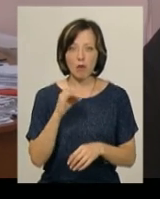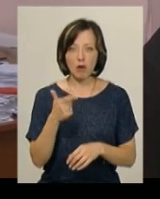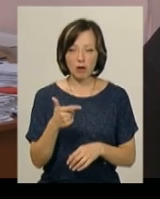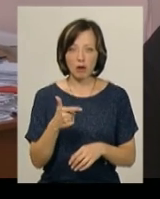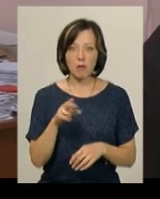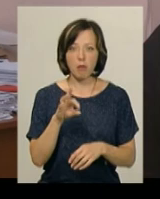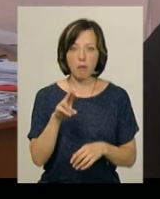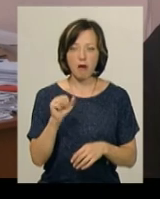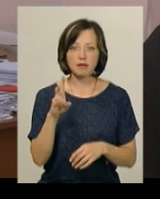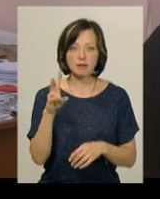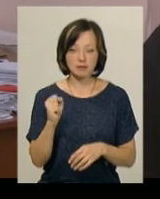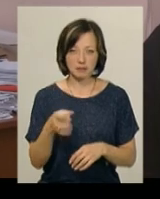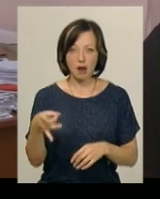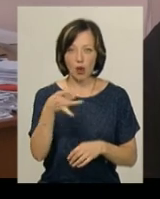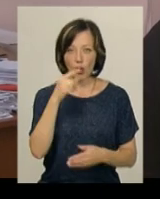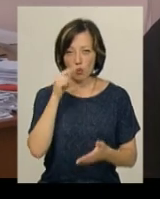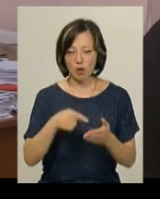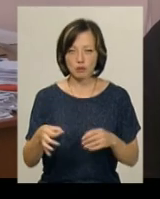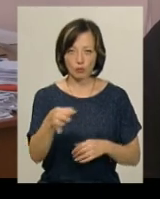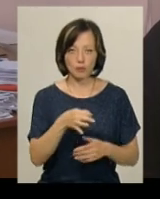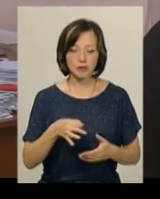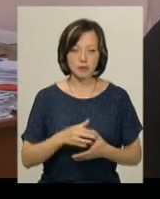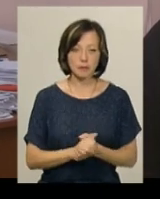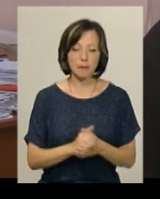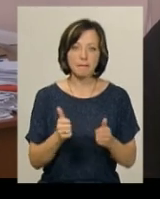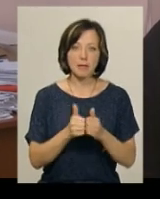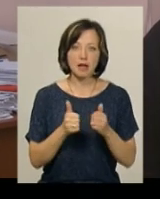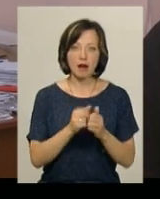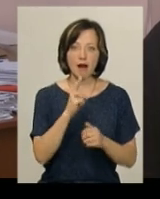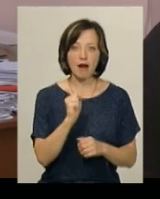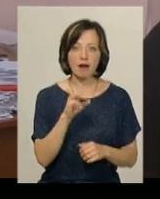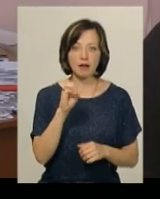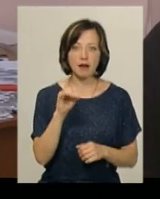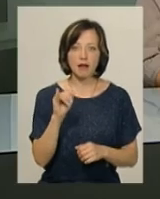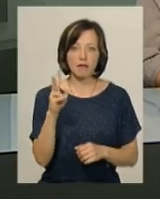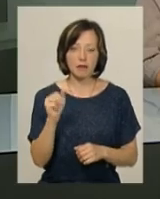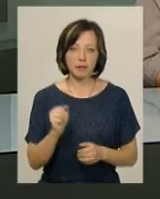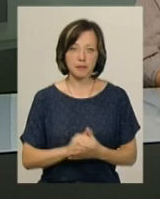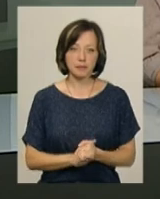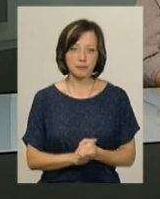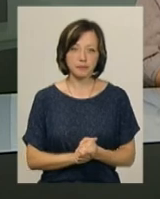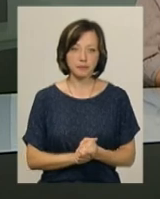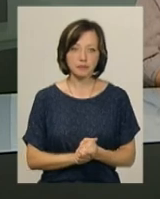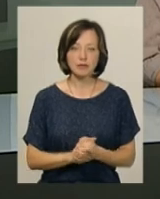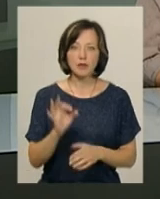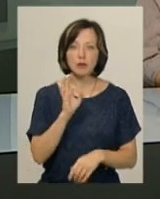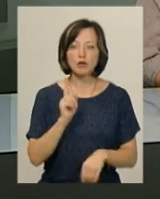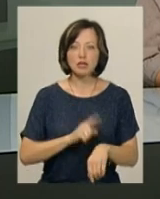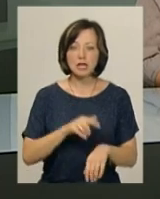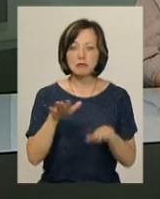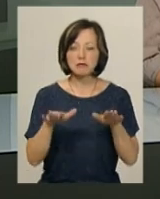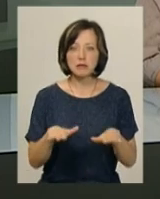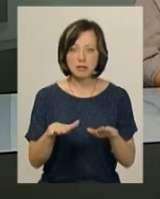в Попаснянському районі біля Катеринівки. Про час та місце